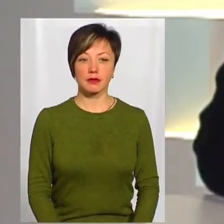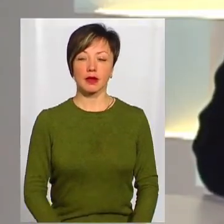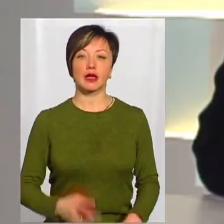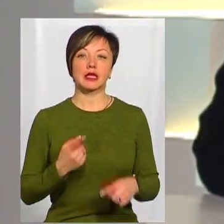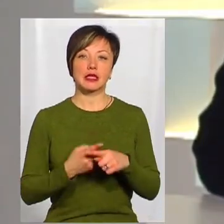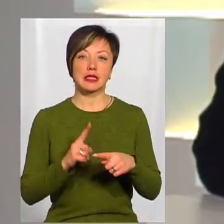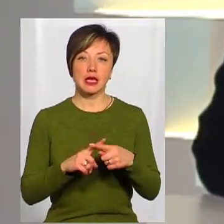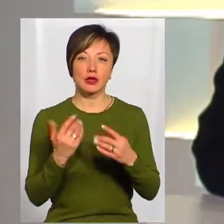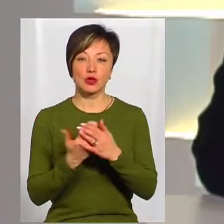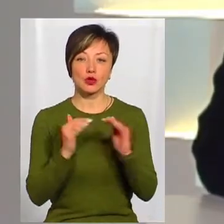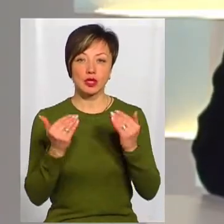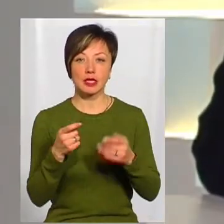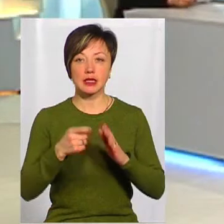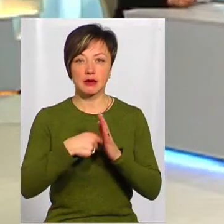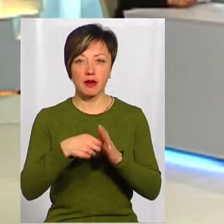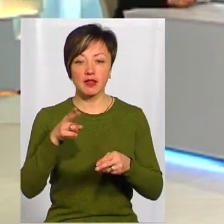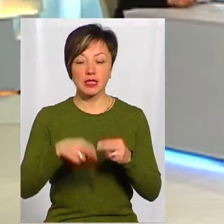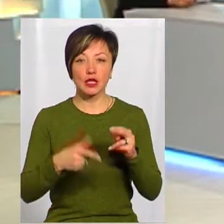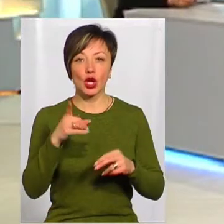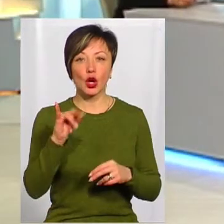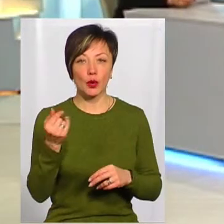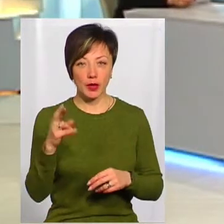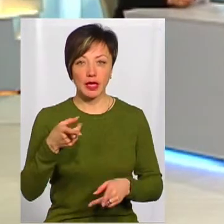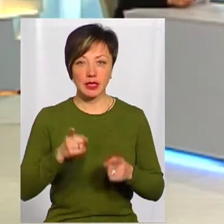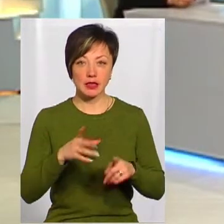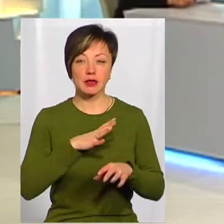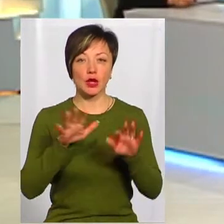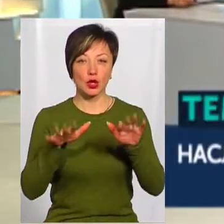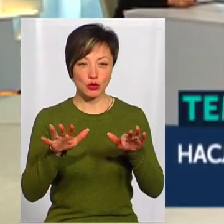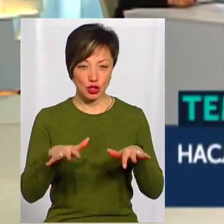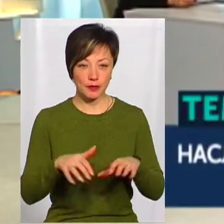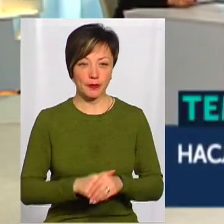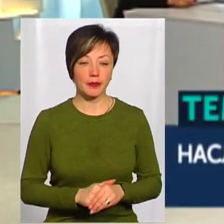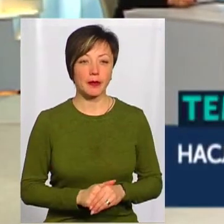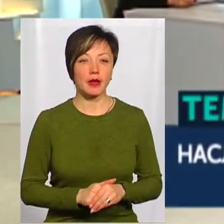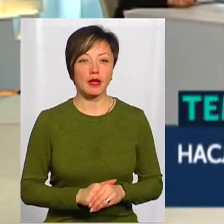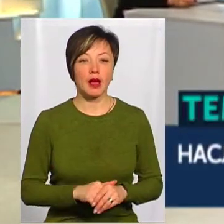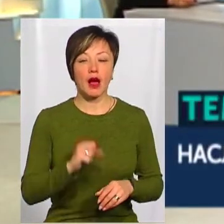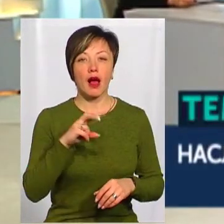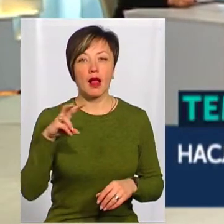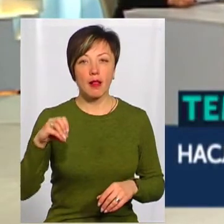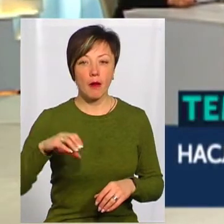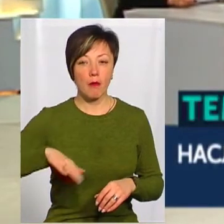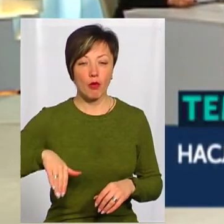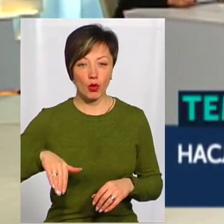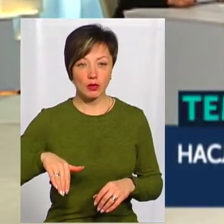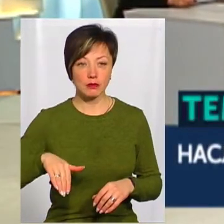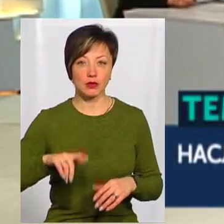Цей сюжет знімався в кінці грудня, там дійсно йшли дощі, але потім